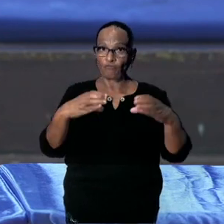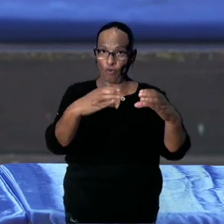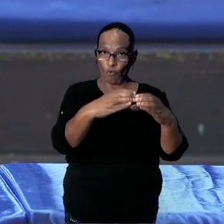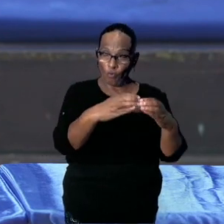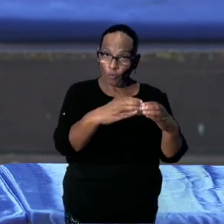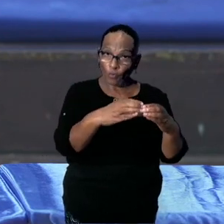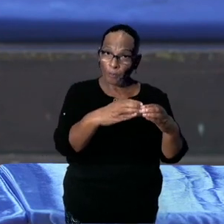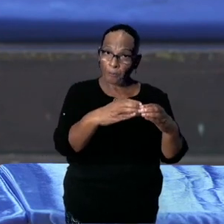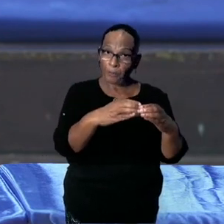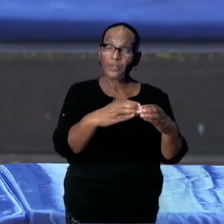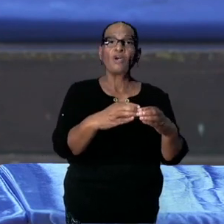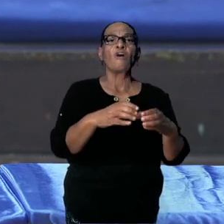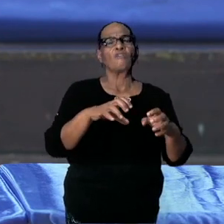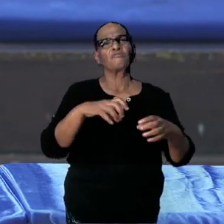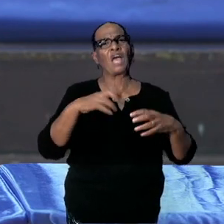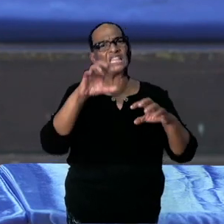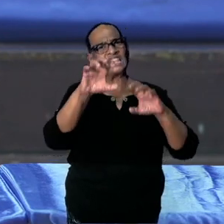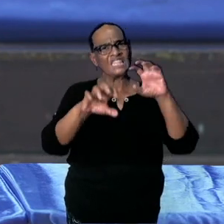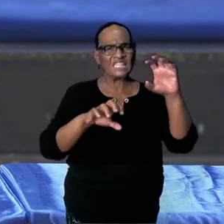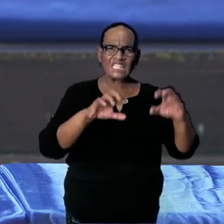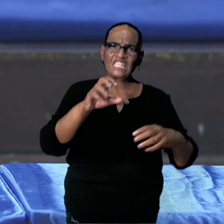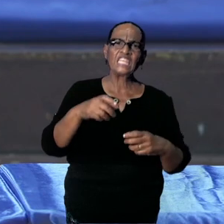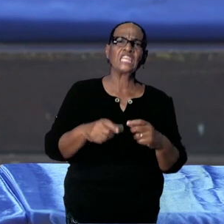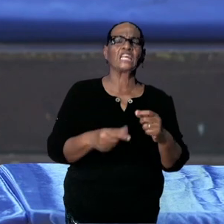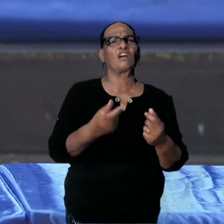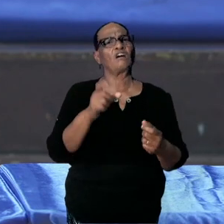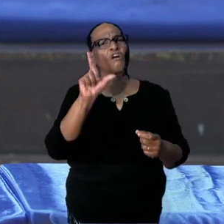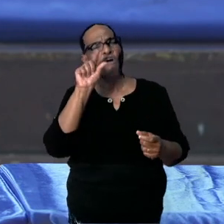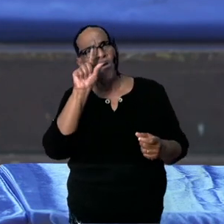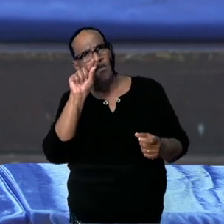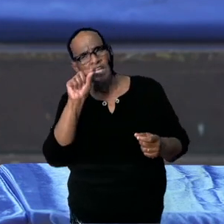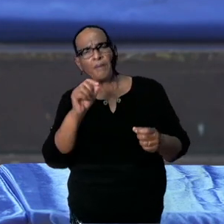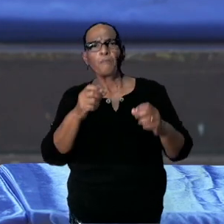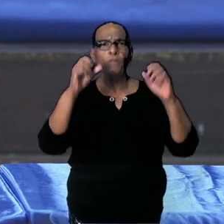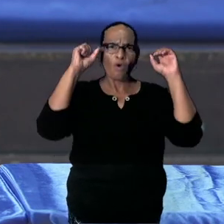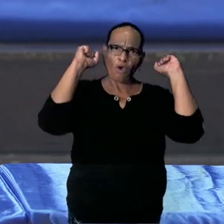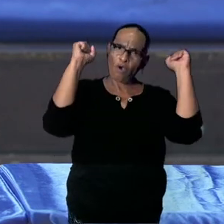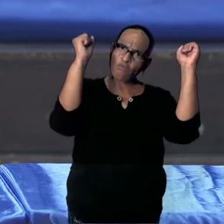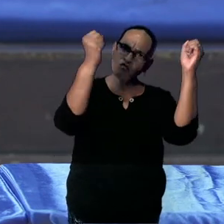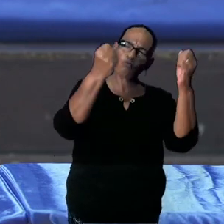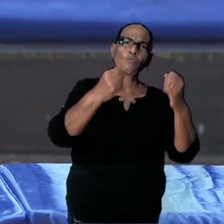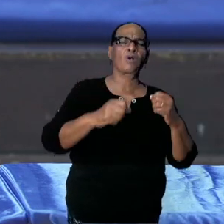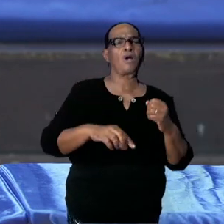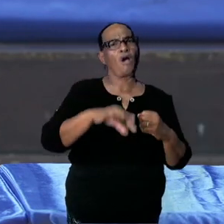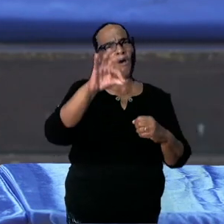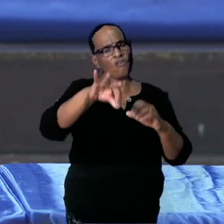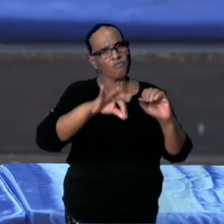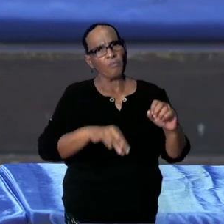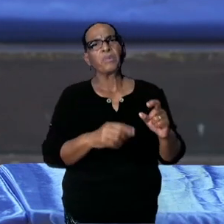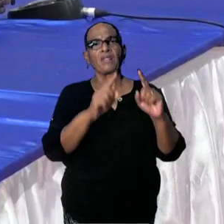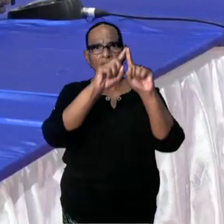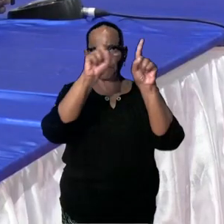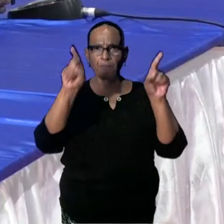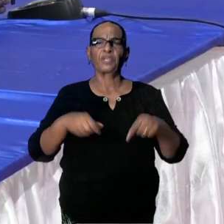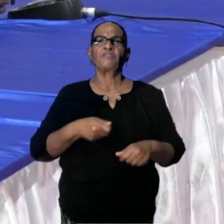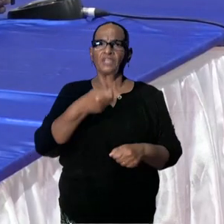Justici, het ministerie van Justici en Politie, ze gaat assisteren om